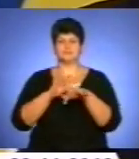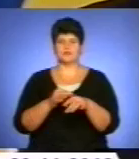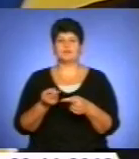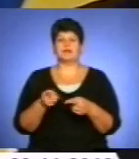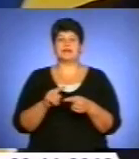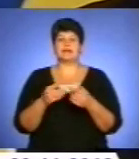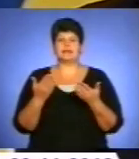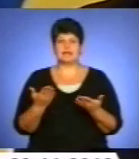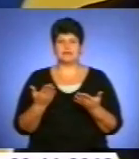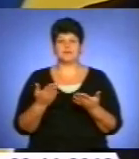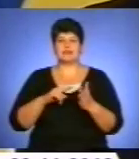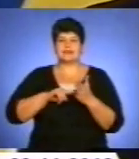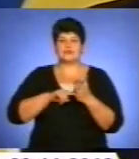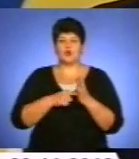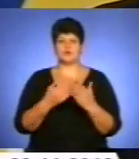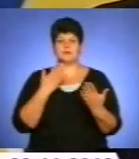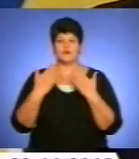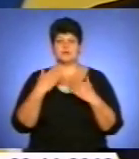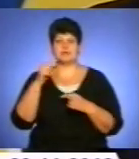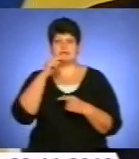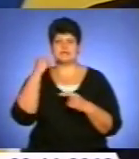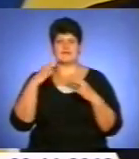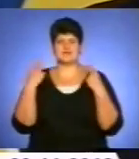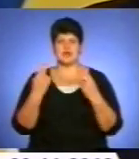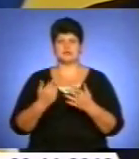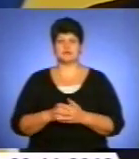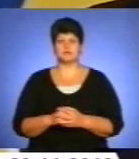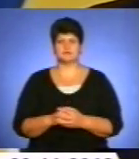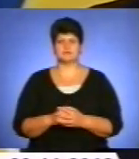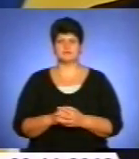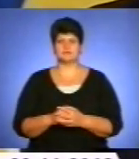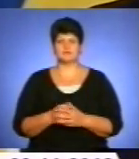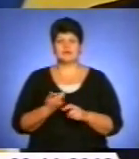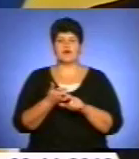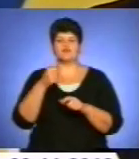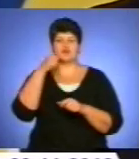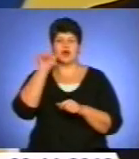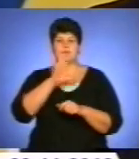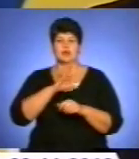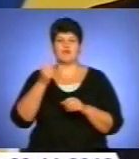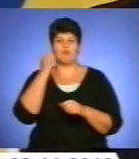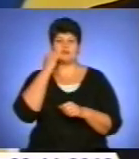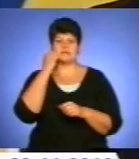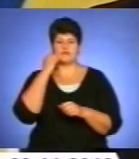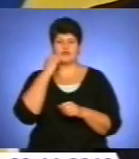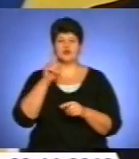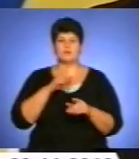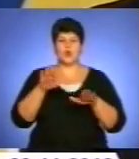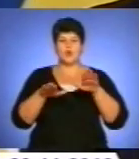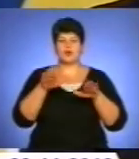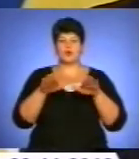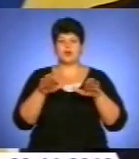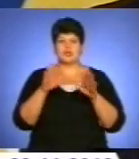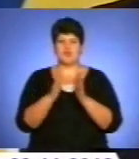настійчі переговори з Російською Федерацією. Я вчора був в Москві з тим, щоб урегулировати вопросы